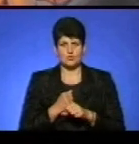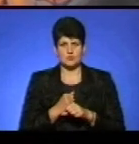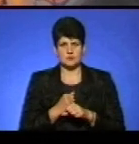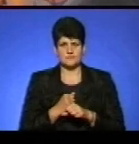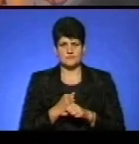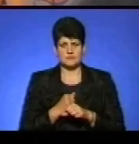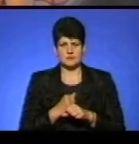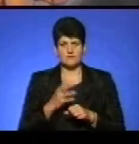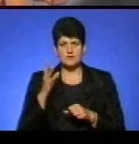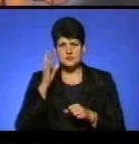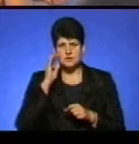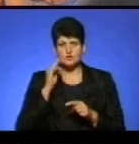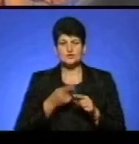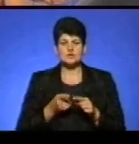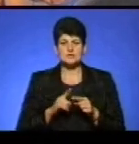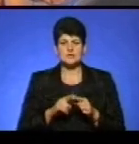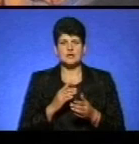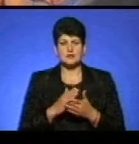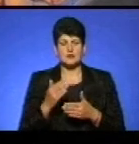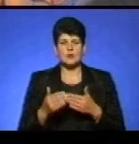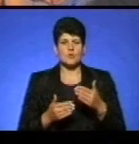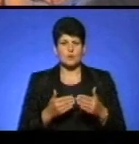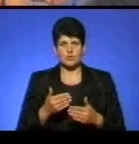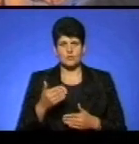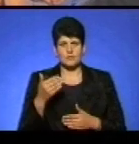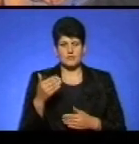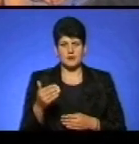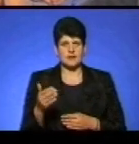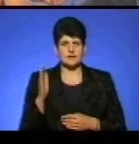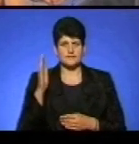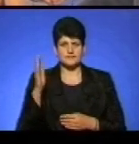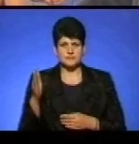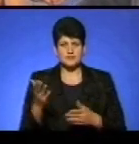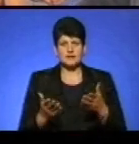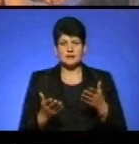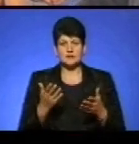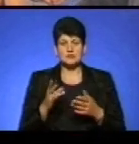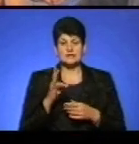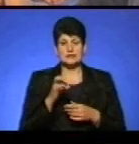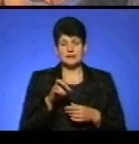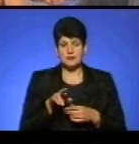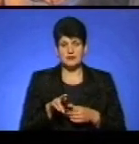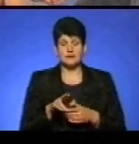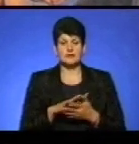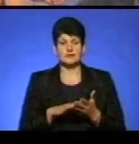І рахую, що це є кроком вперед. І якщо б Наталя так далі